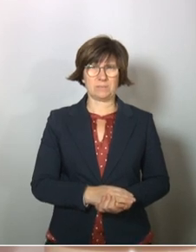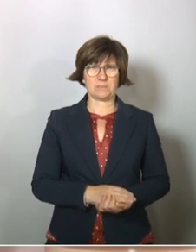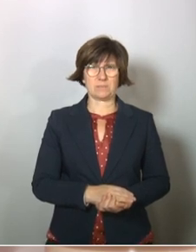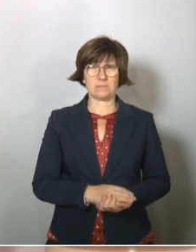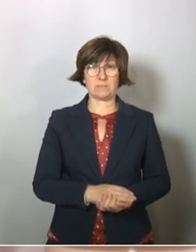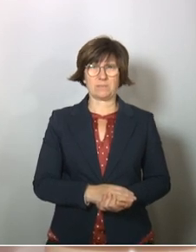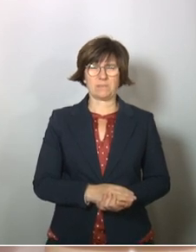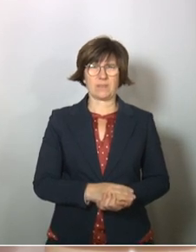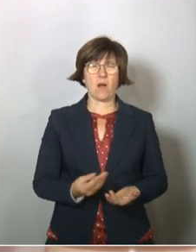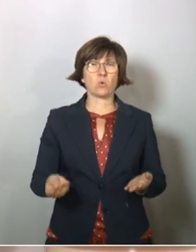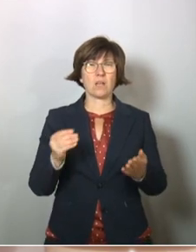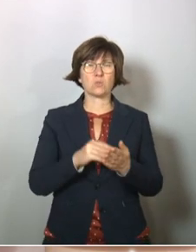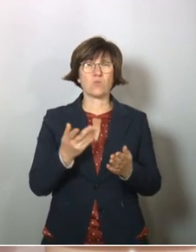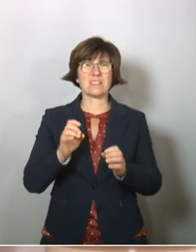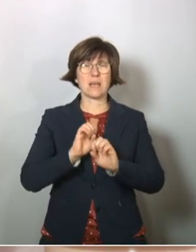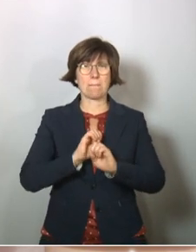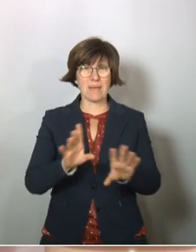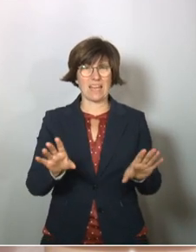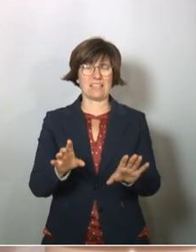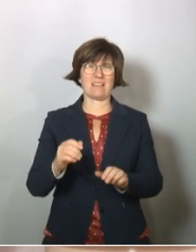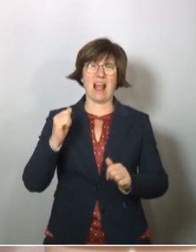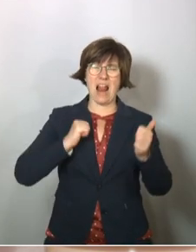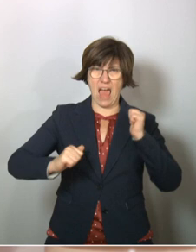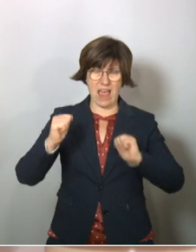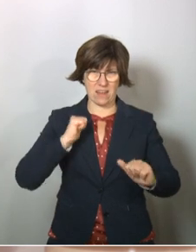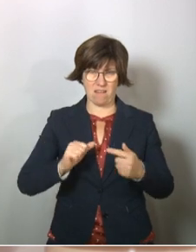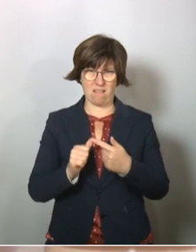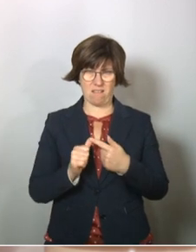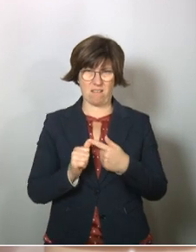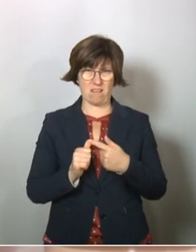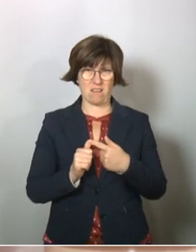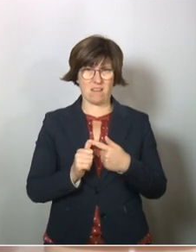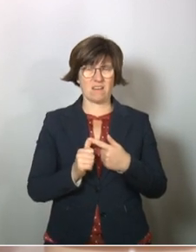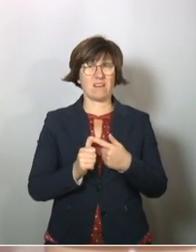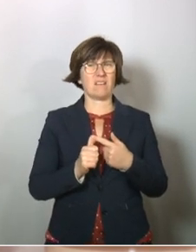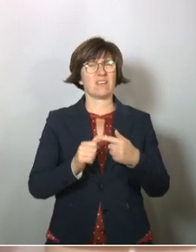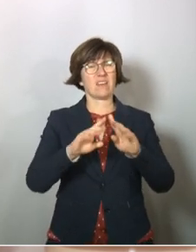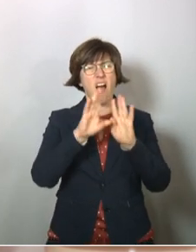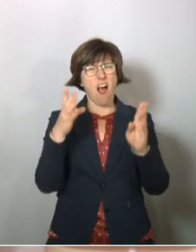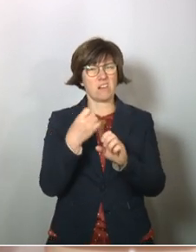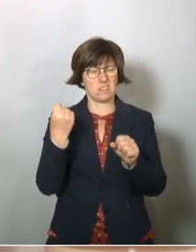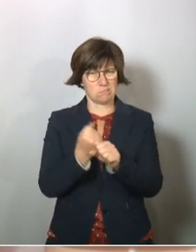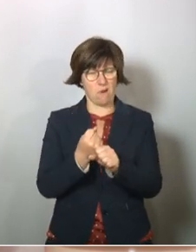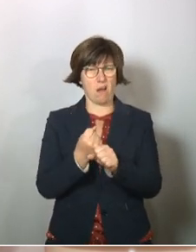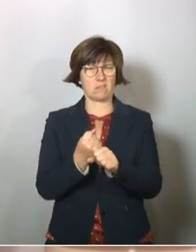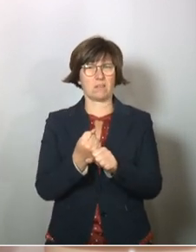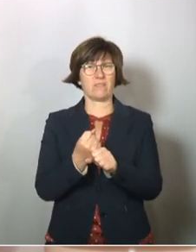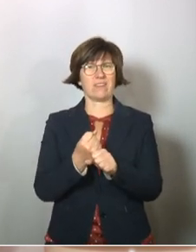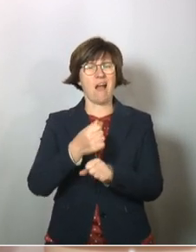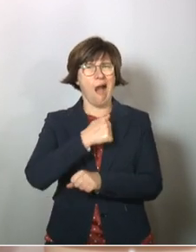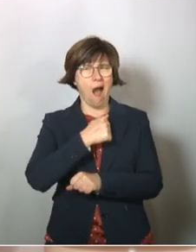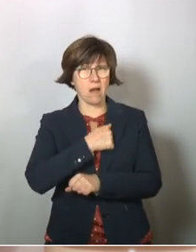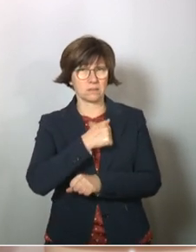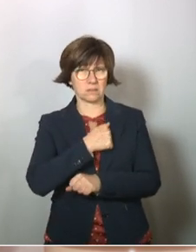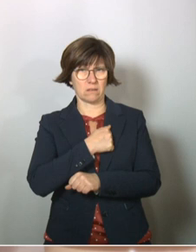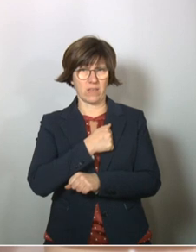Das Weitere ist, dass die Medien bedauerlicherweise alles dazu getan haben, die Angst